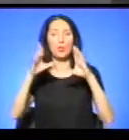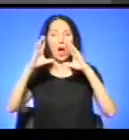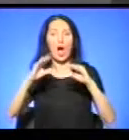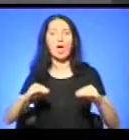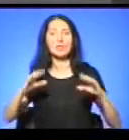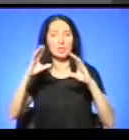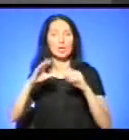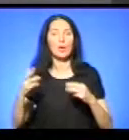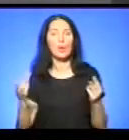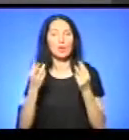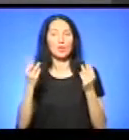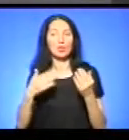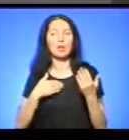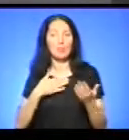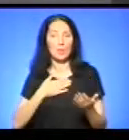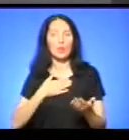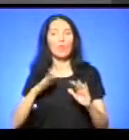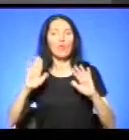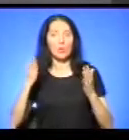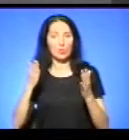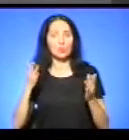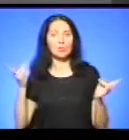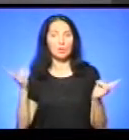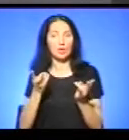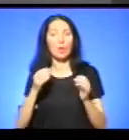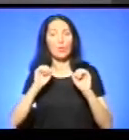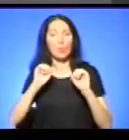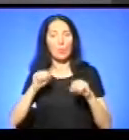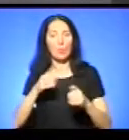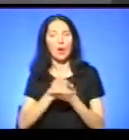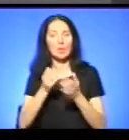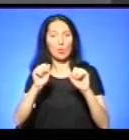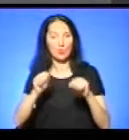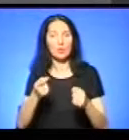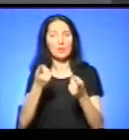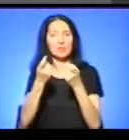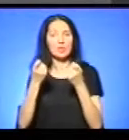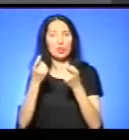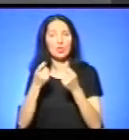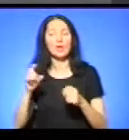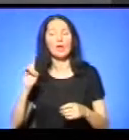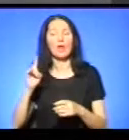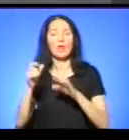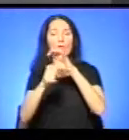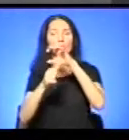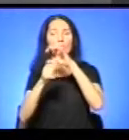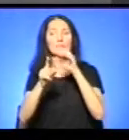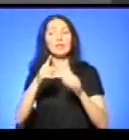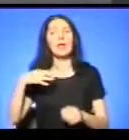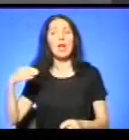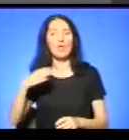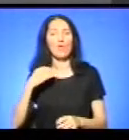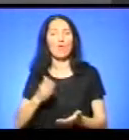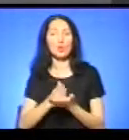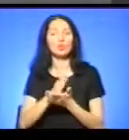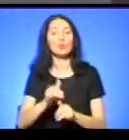вертоліт зі Львова. Ну, дуже надіємося, що такого не буде. Ну, служба розвивається, служба вдосконалюється, тому зараз йде